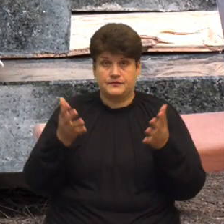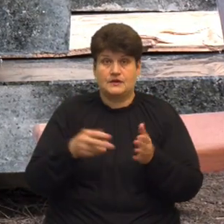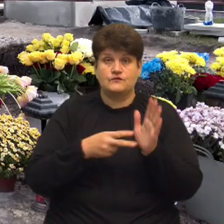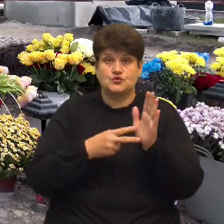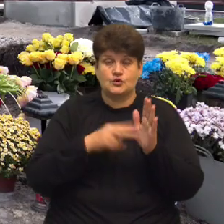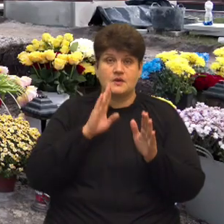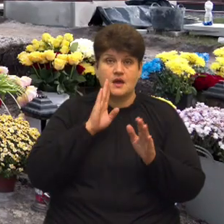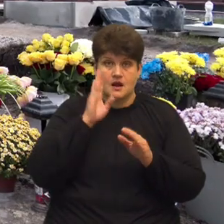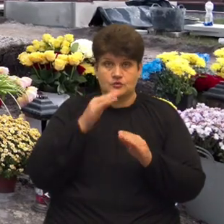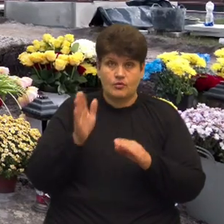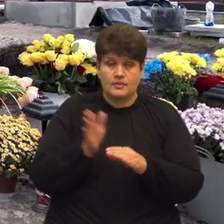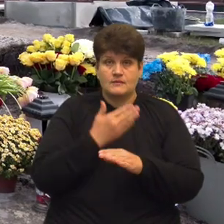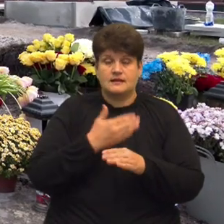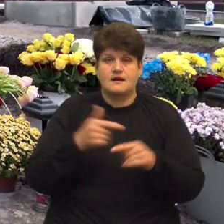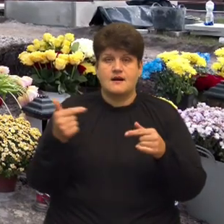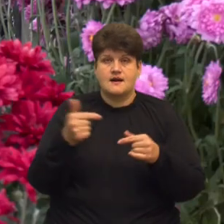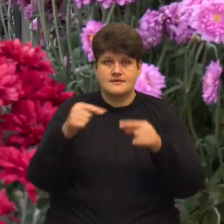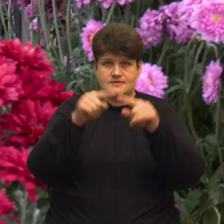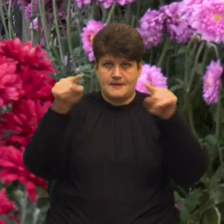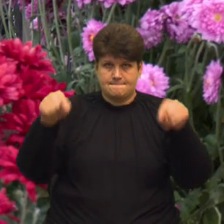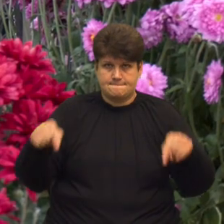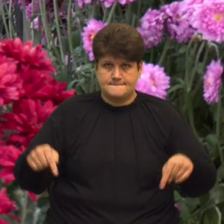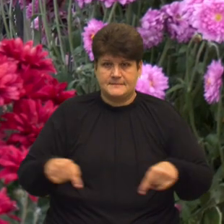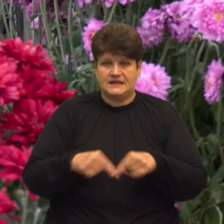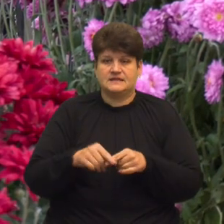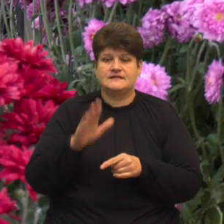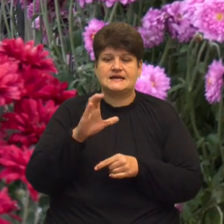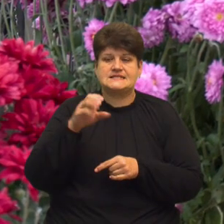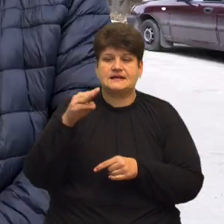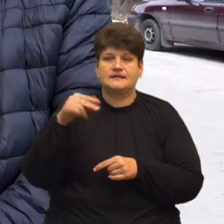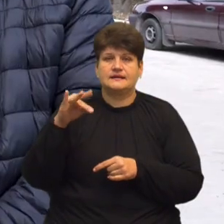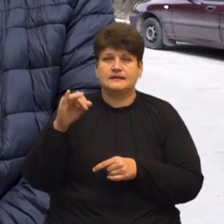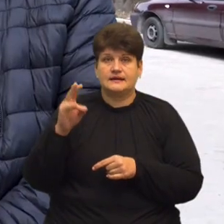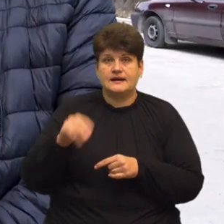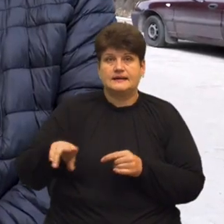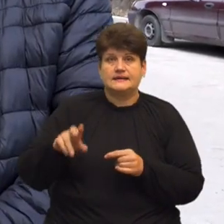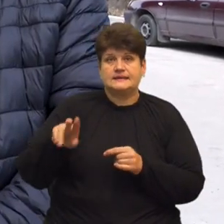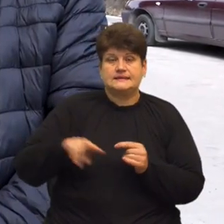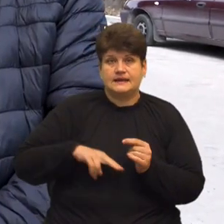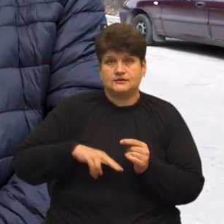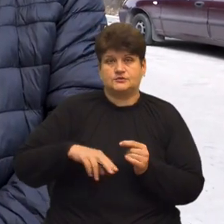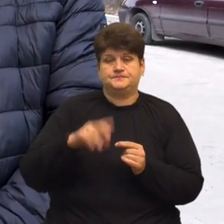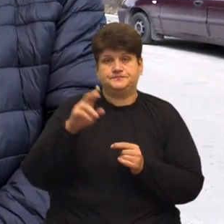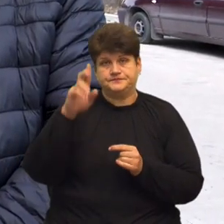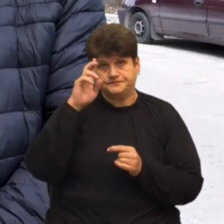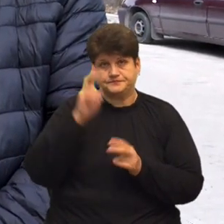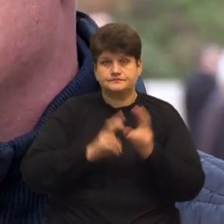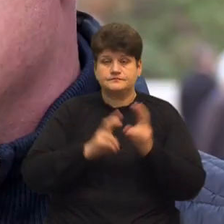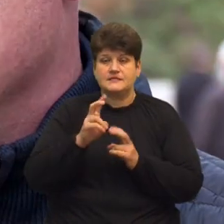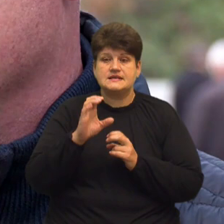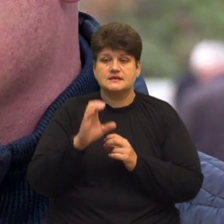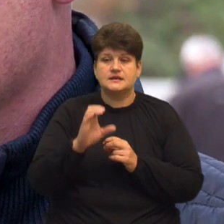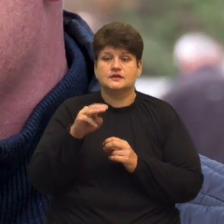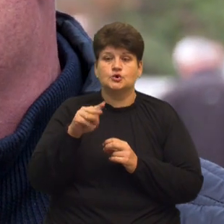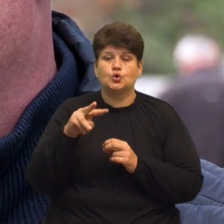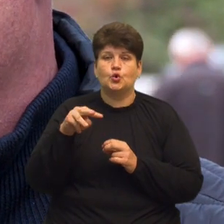демонтували гранітні плити на могилі Віталія Стадника пантеону героїв Директор комунального підприємства «Ритуальна служба» Сергій Тлумацький каже